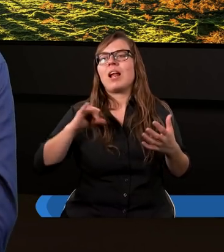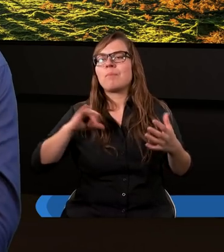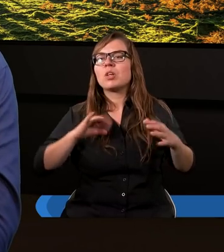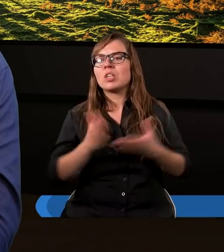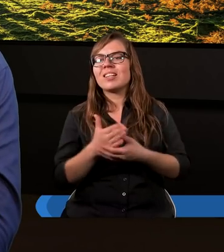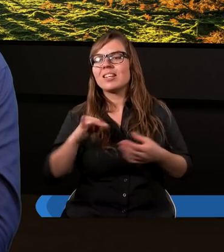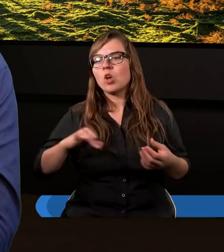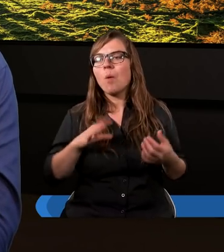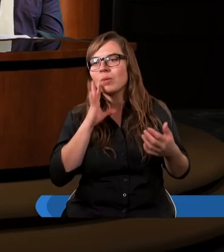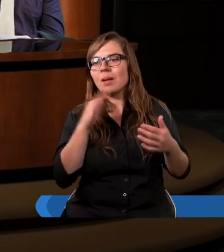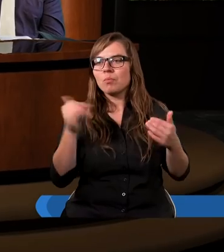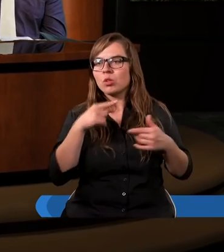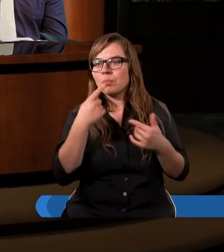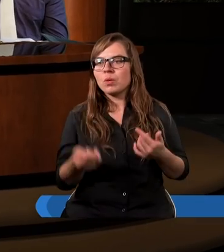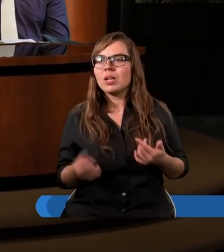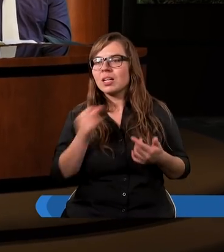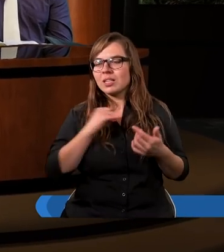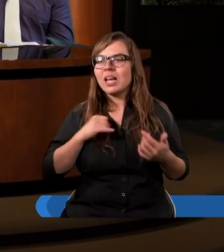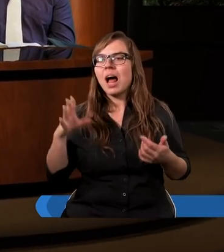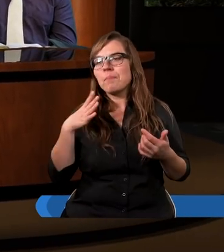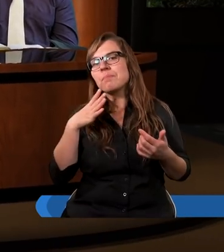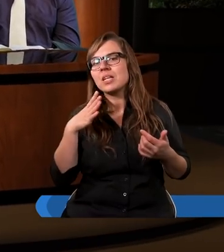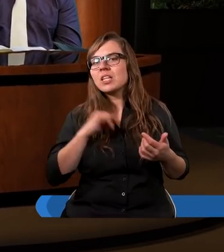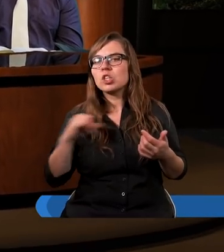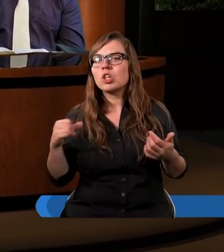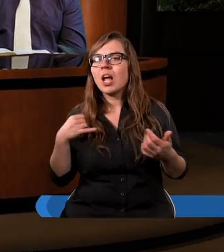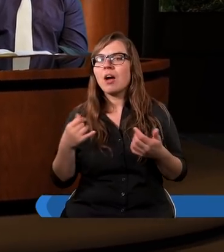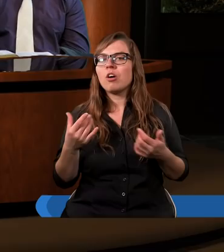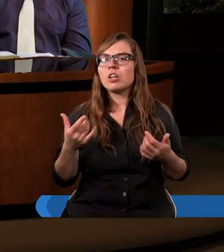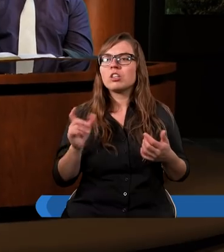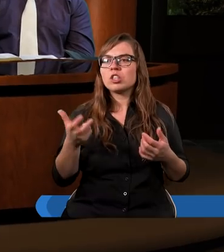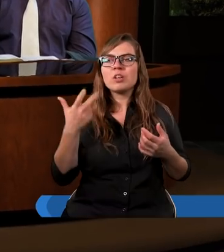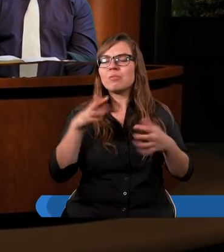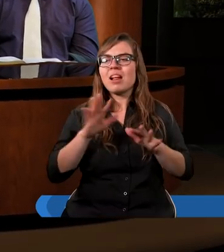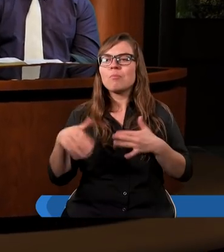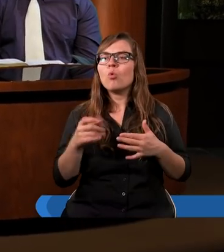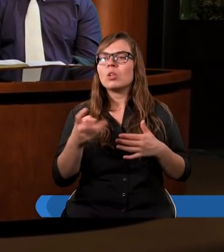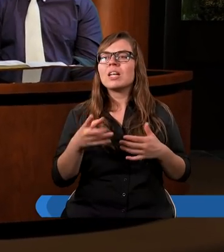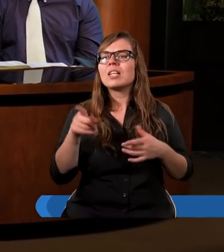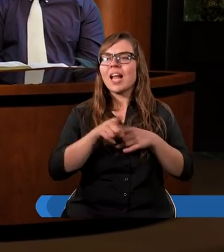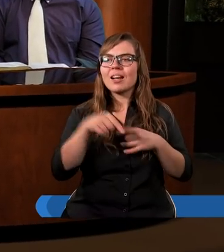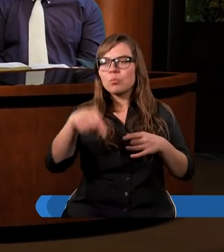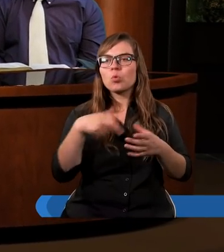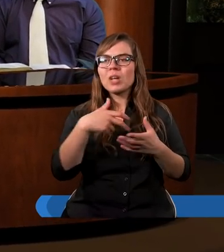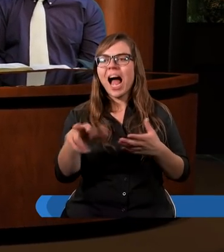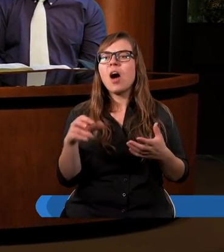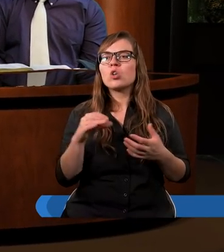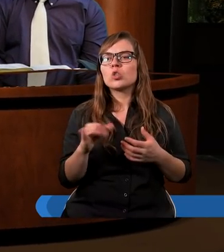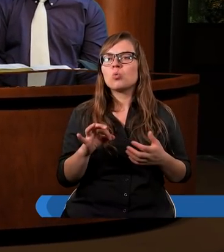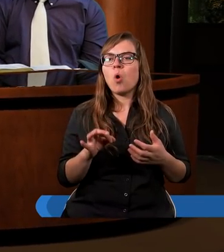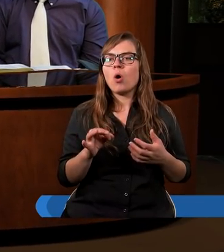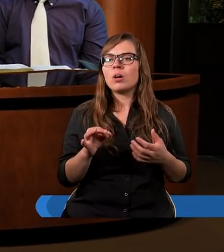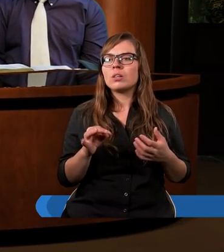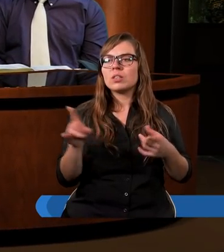Może tak można by to nazwać. Sami by się wykończyli. Sami by się, tak. Sami by się unicestwili. I tak samo tutaj zachodziło